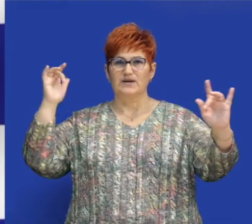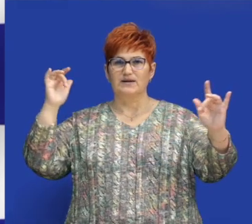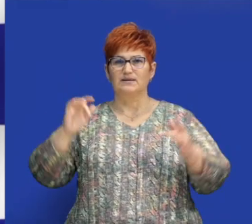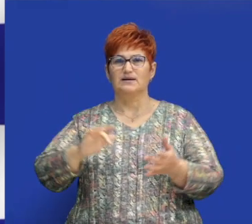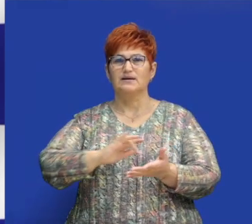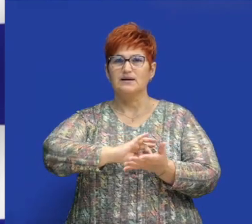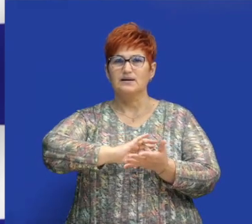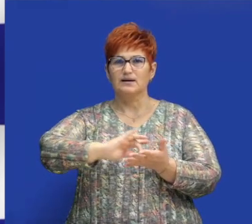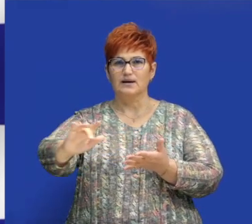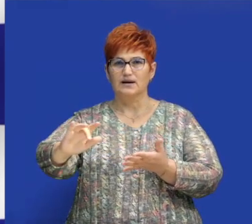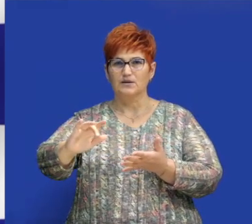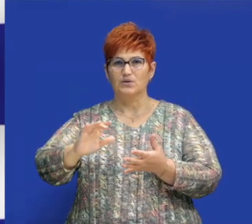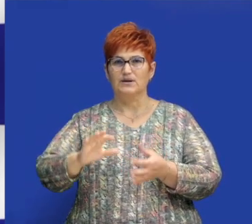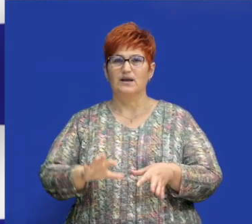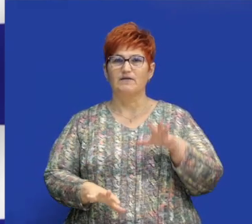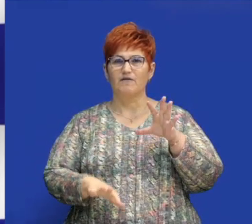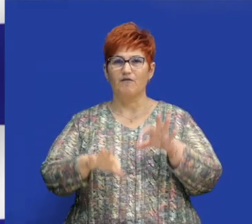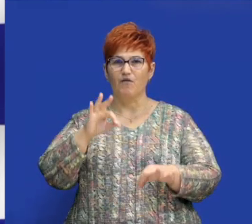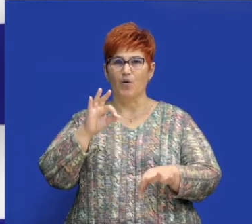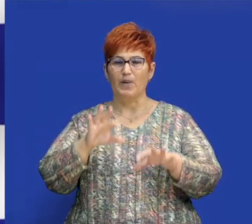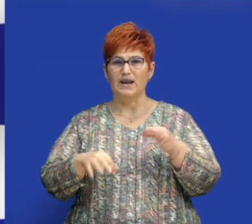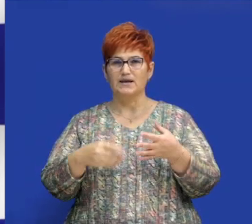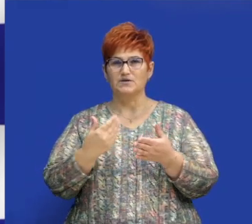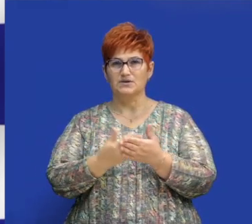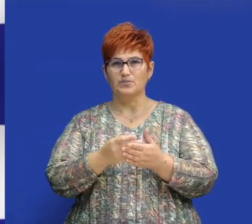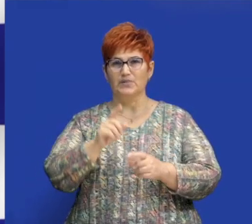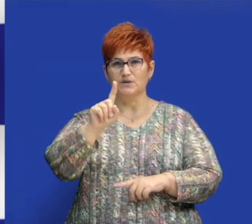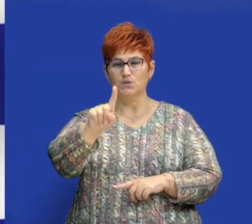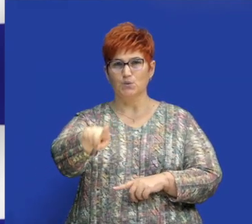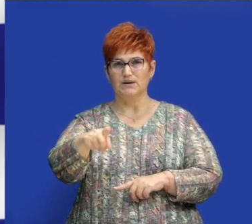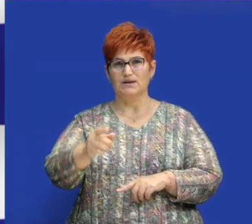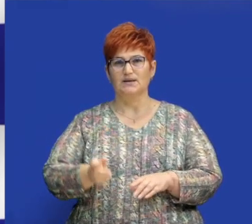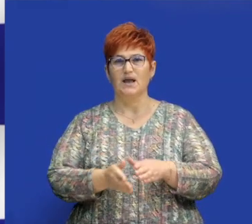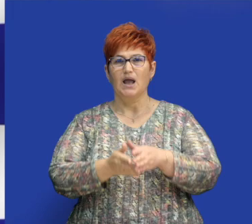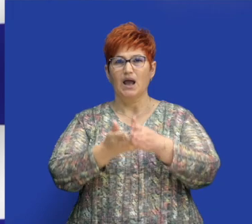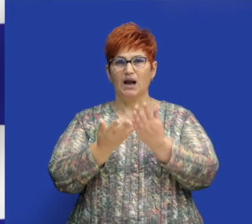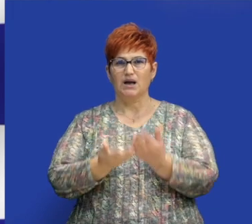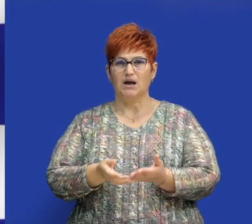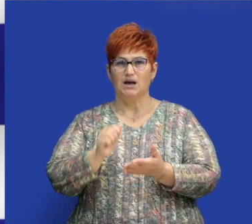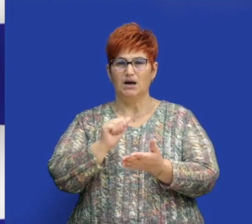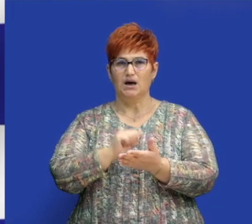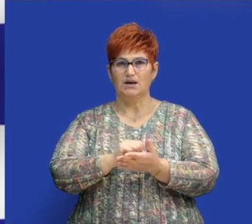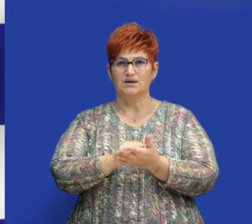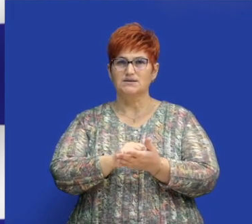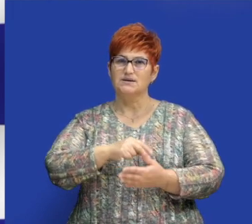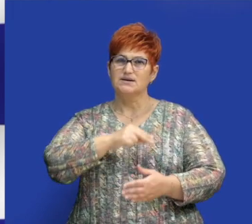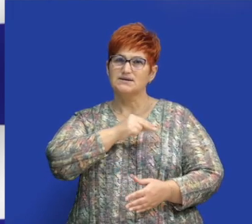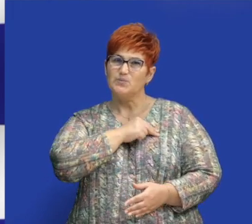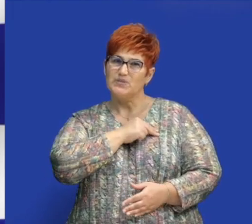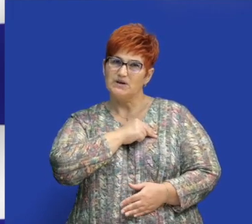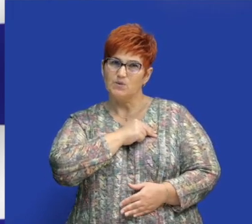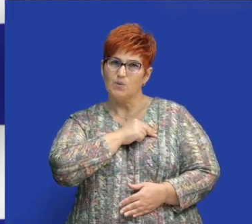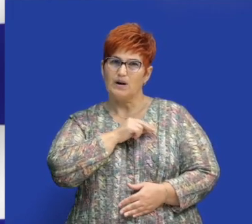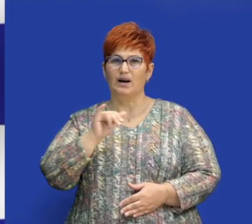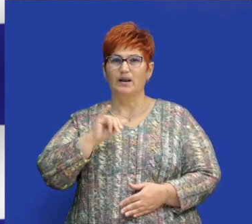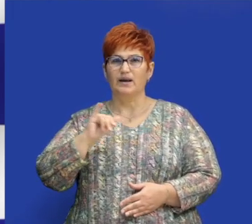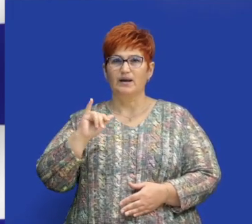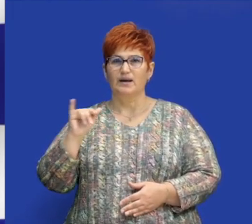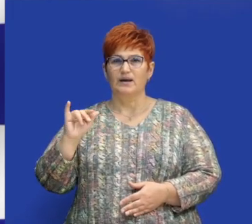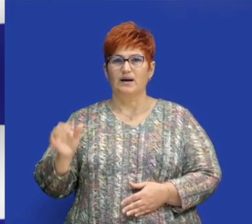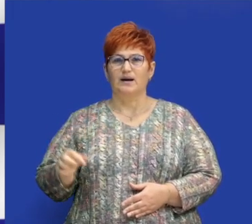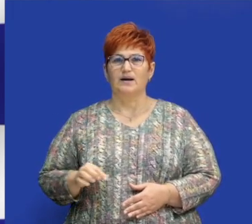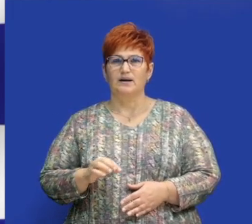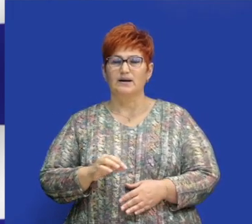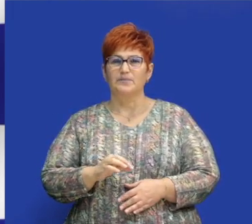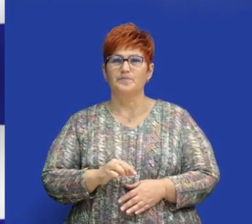szubjektív érzésviláguk. Döntéseiknél figyelembe veszik mindazokat, akik tőlük fügnek. Például család vagy a